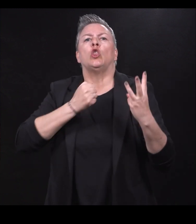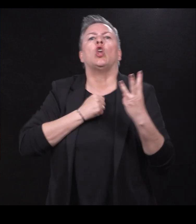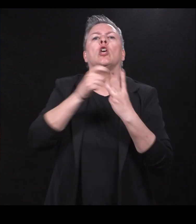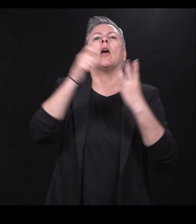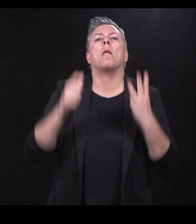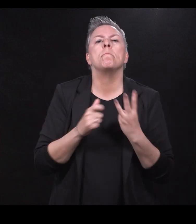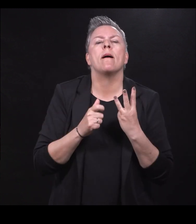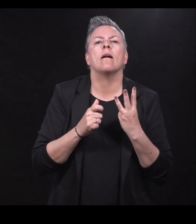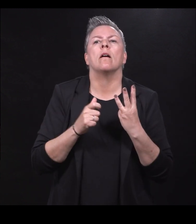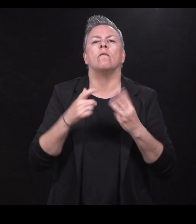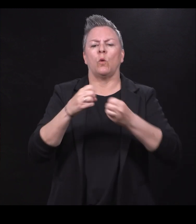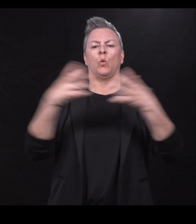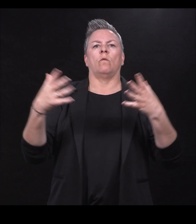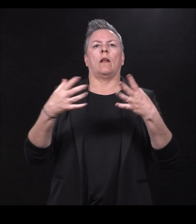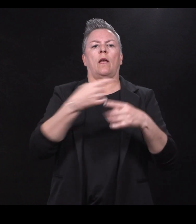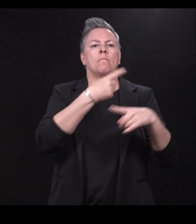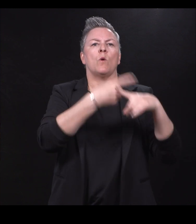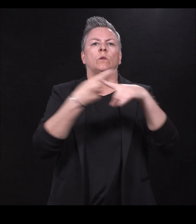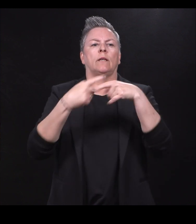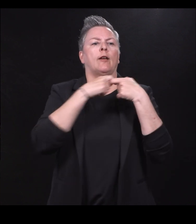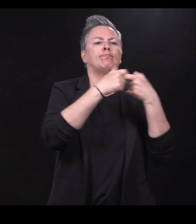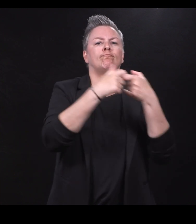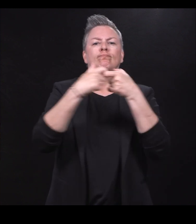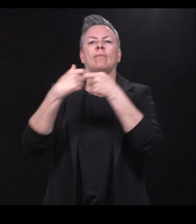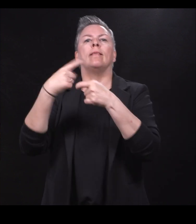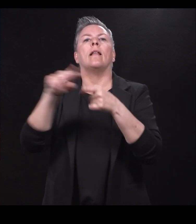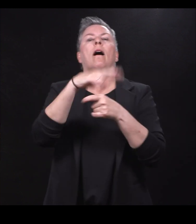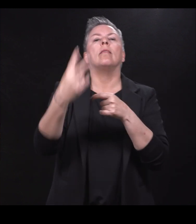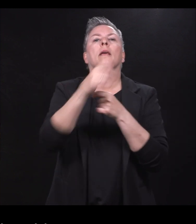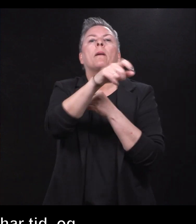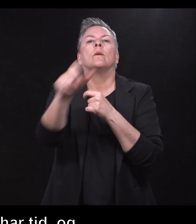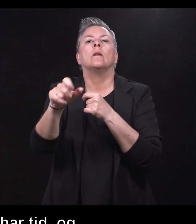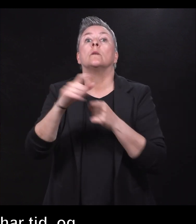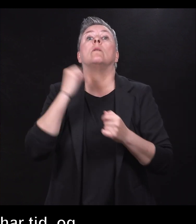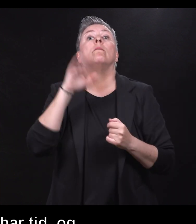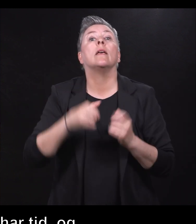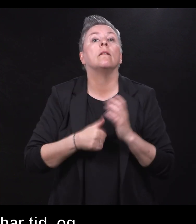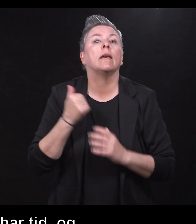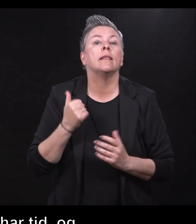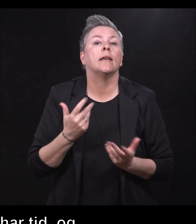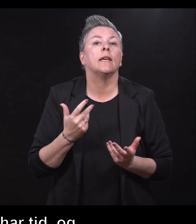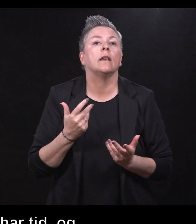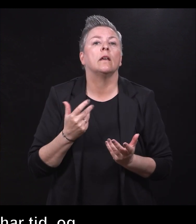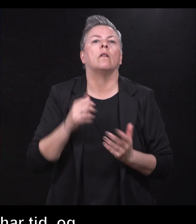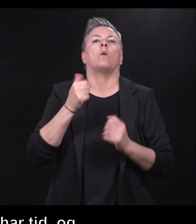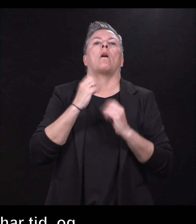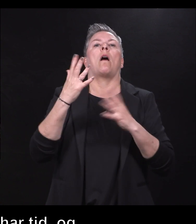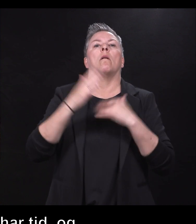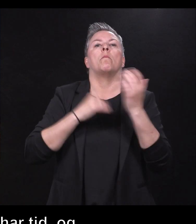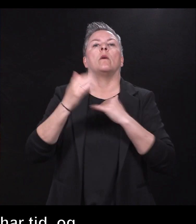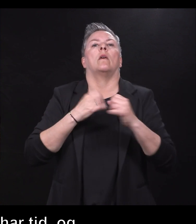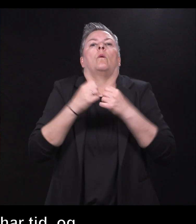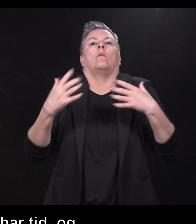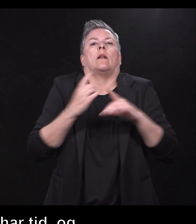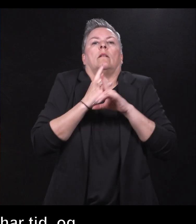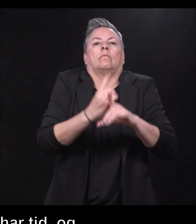bygge de positive relasjonene til andre mennesker som vi vet er viktige for å bygge tillit og for å kunne komme i